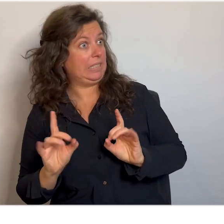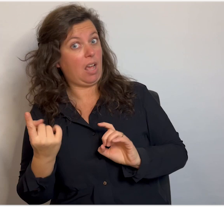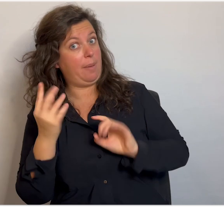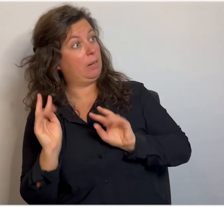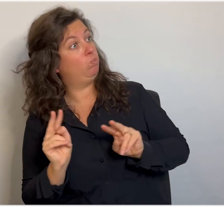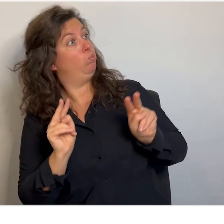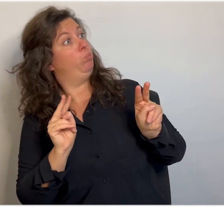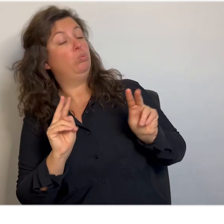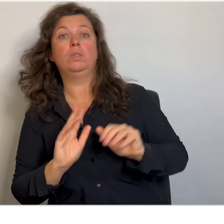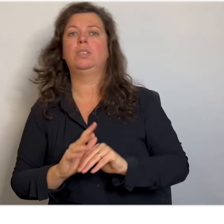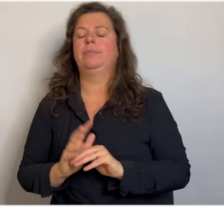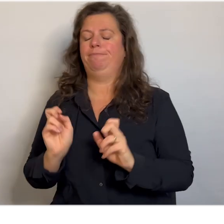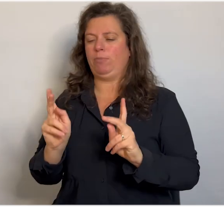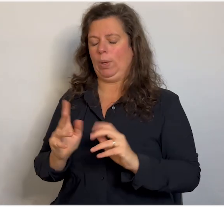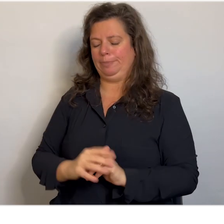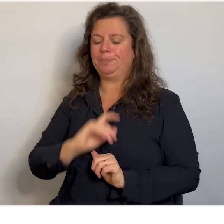je. Oké, prima.